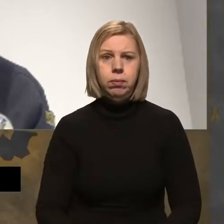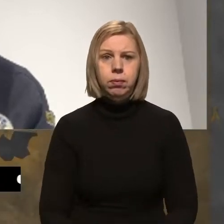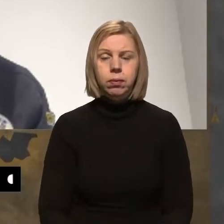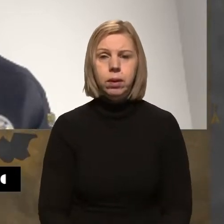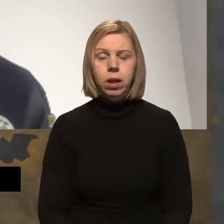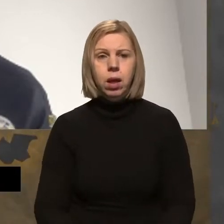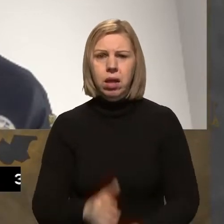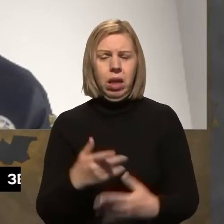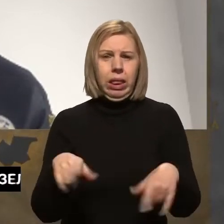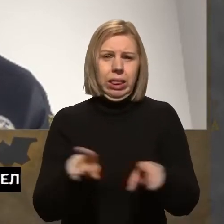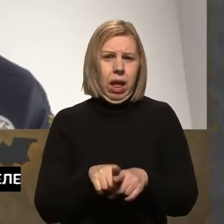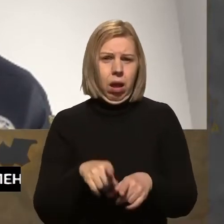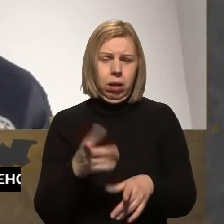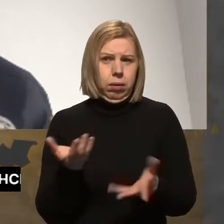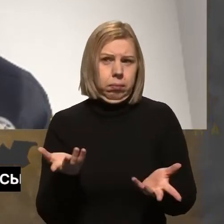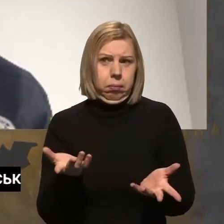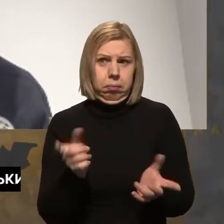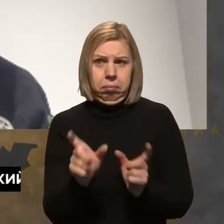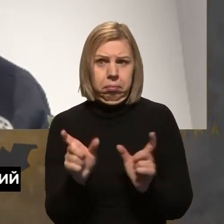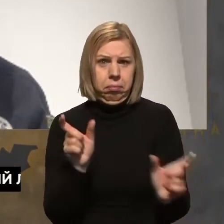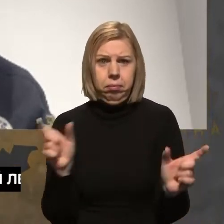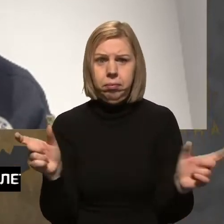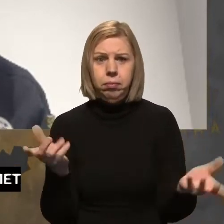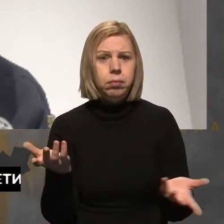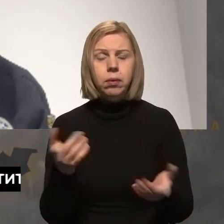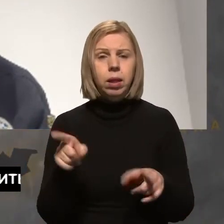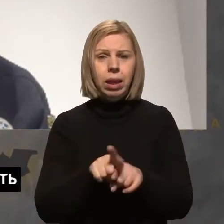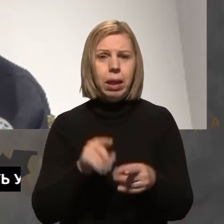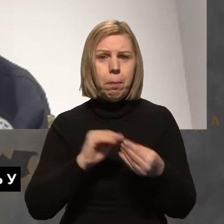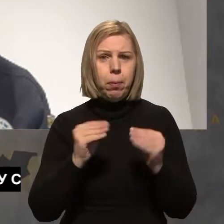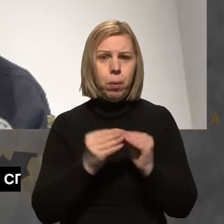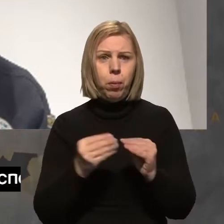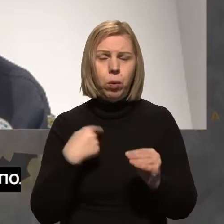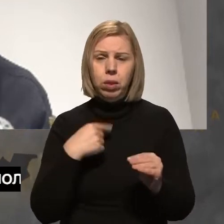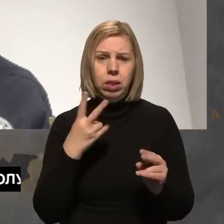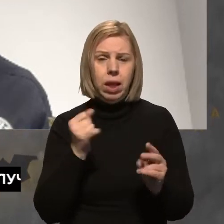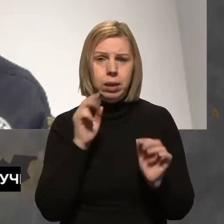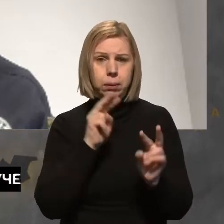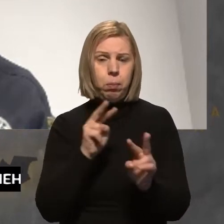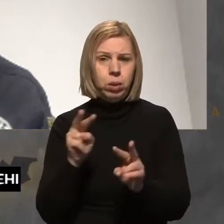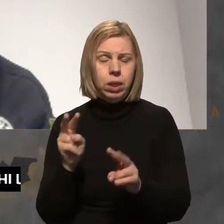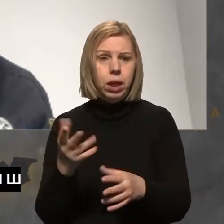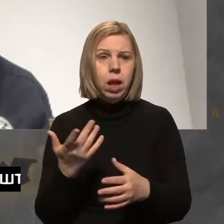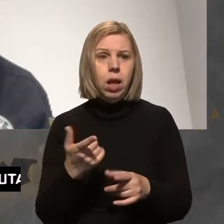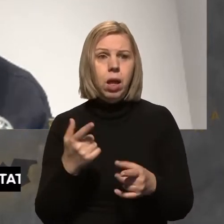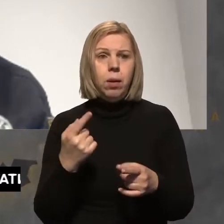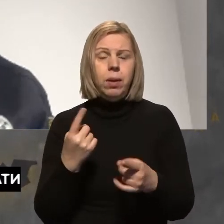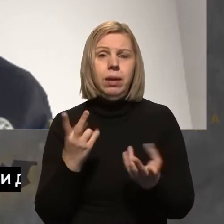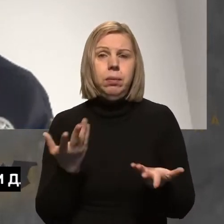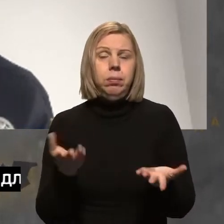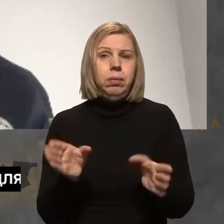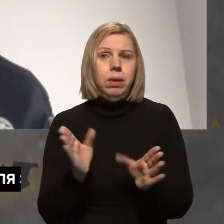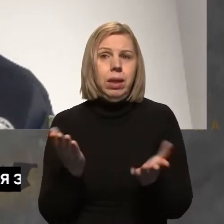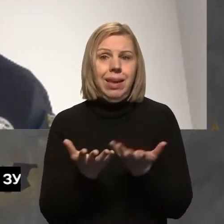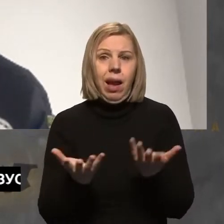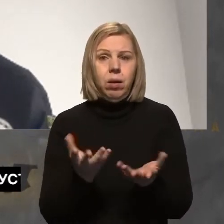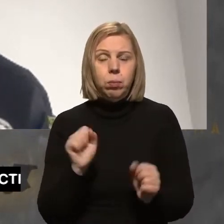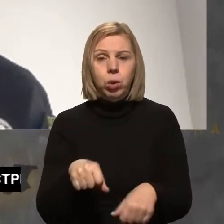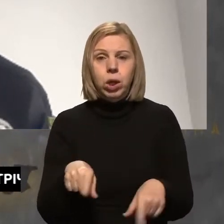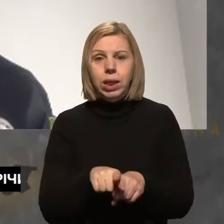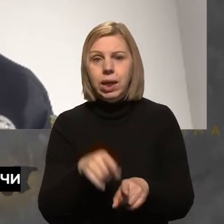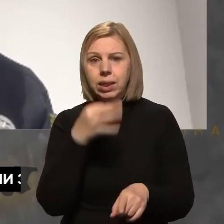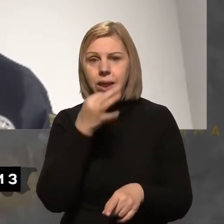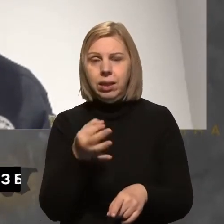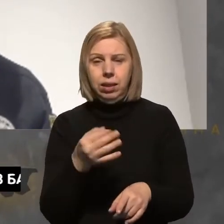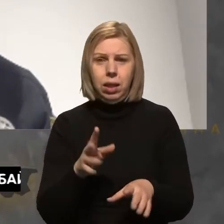Ні, такої тенденції ці проблематиці не спостерігається, тобто воно є якось, якщо можна так сказати,